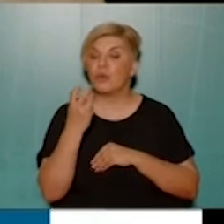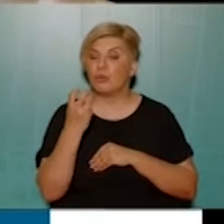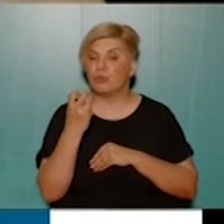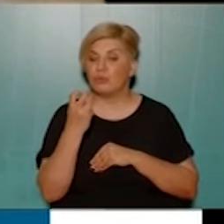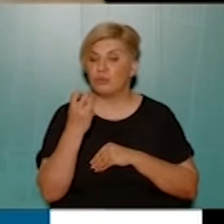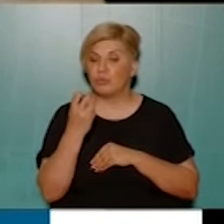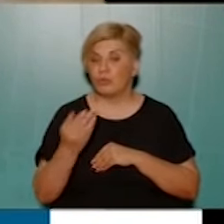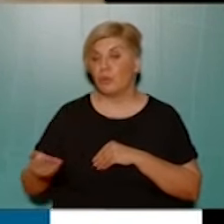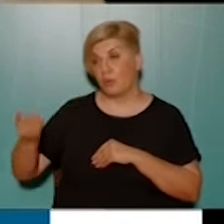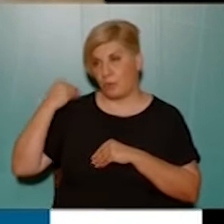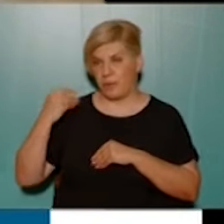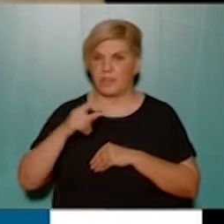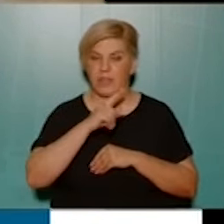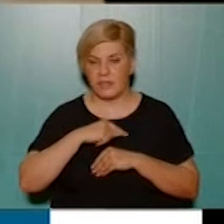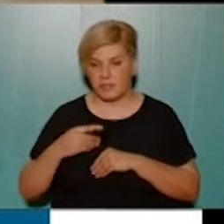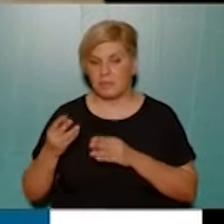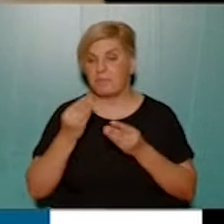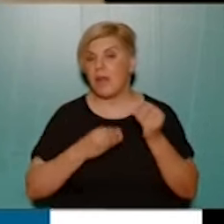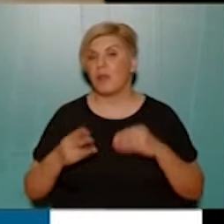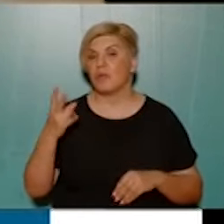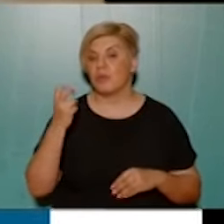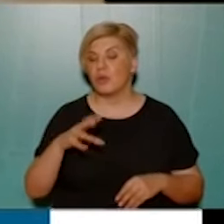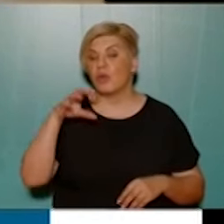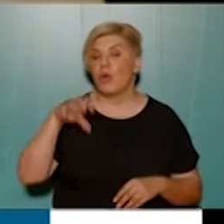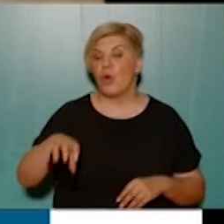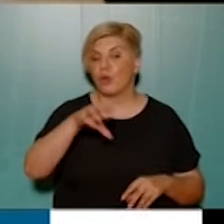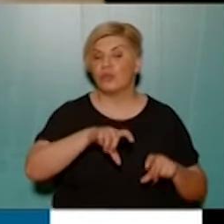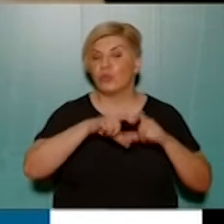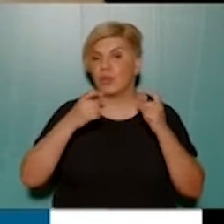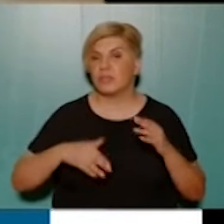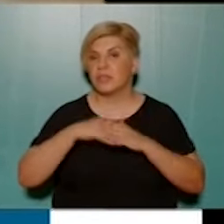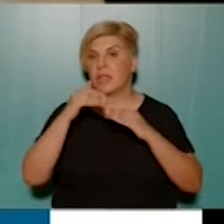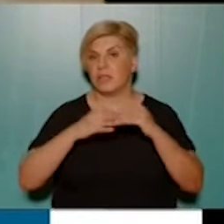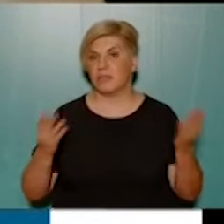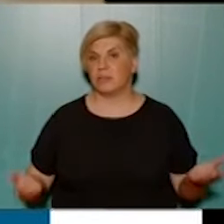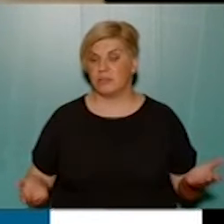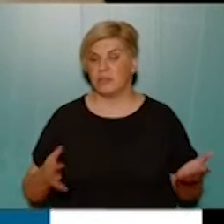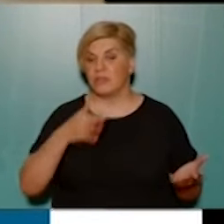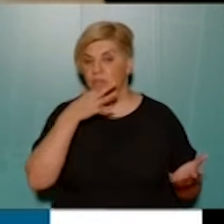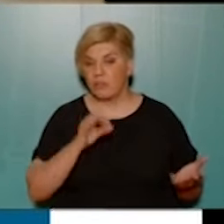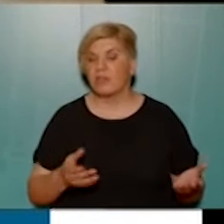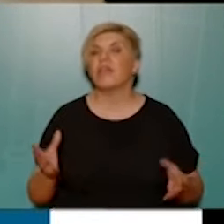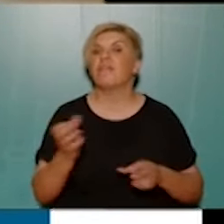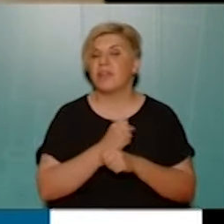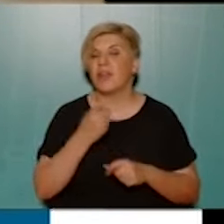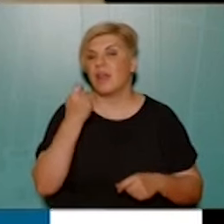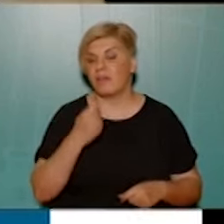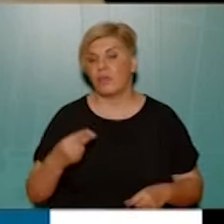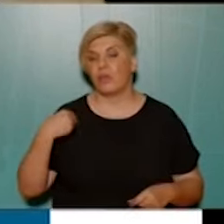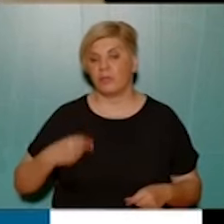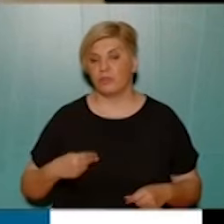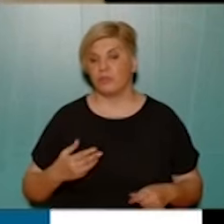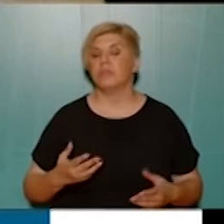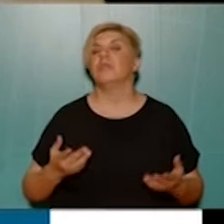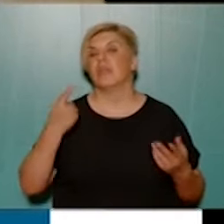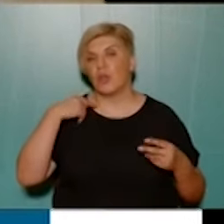από προηγούμενες διοίκησεις, πάνω από 20 χώροι σχολικής στέγης, διότι δεν βρήκε λεφτά ο Δήμος κλπ. Όχι, γιατί δεν υπήρχαν